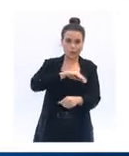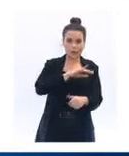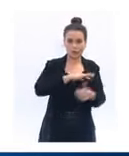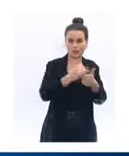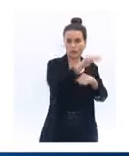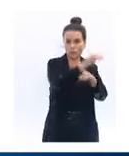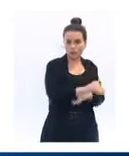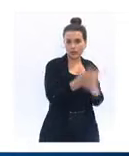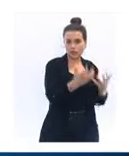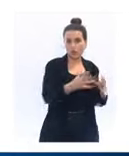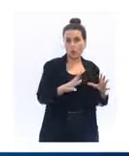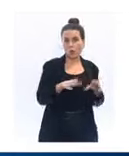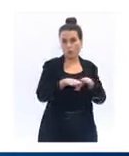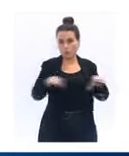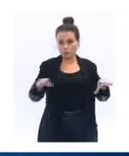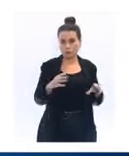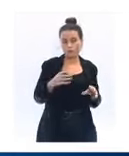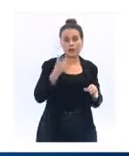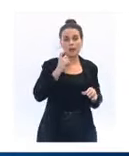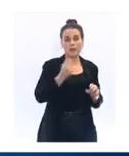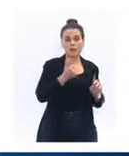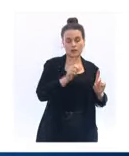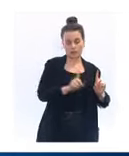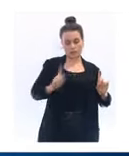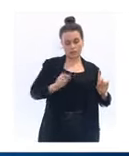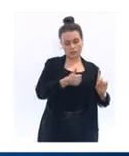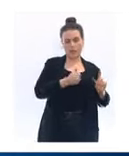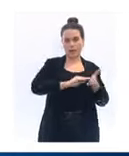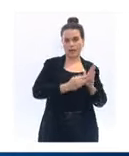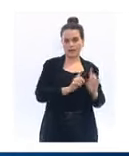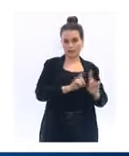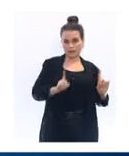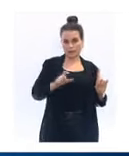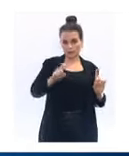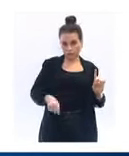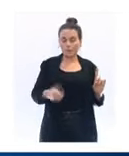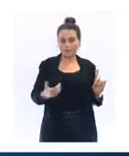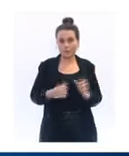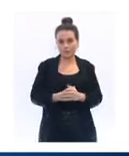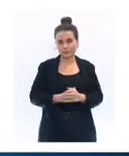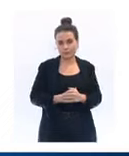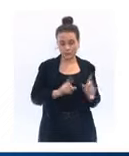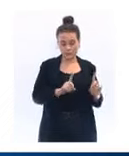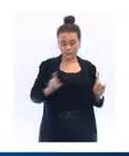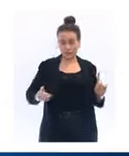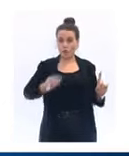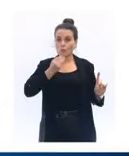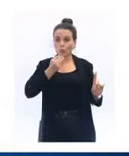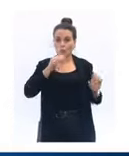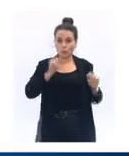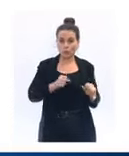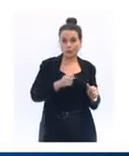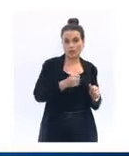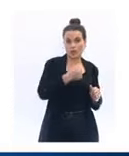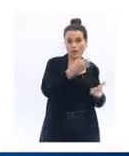en veillant à espacer chaque élève d'un mètre autant que possible. Quand cette distanciation pourra être respectée, les élèves d'une même classe ou d'un même niveau